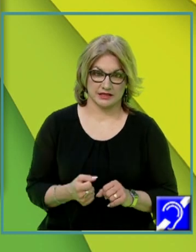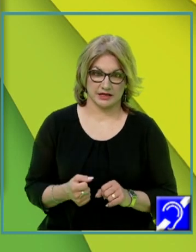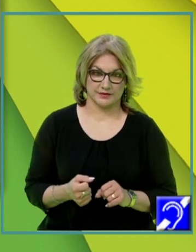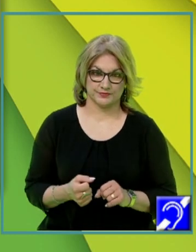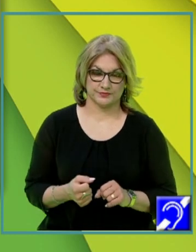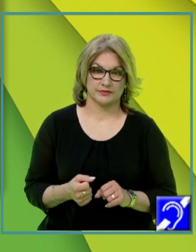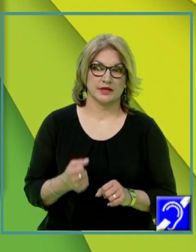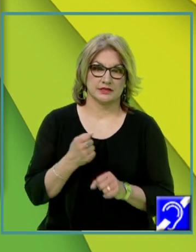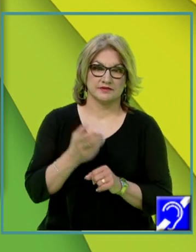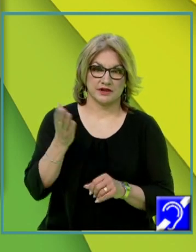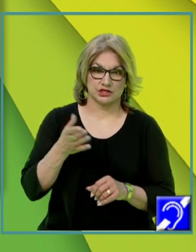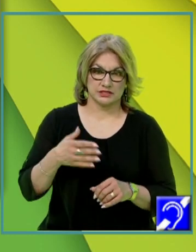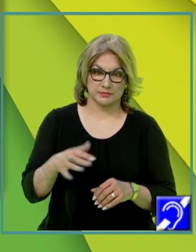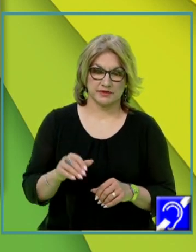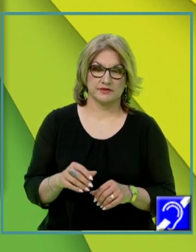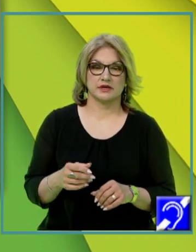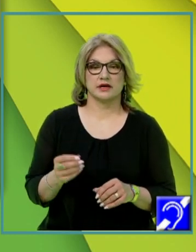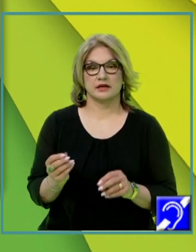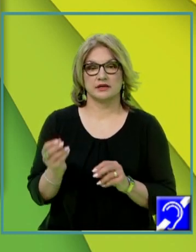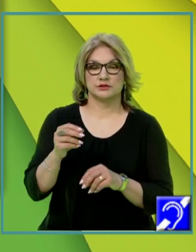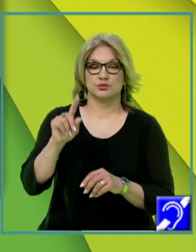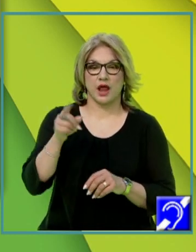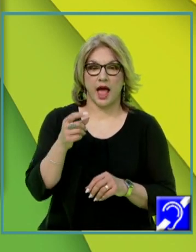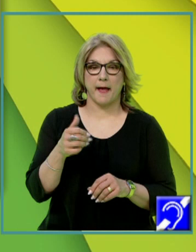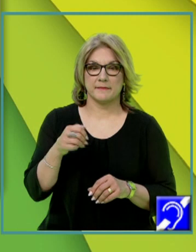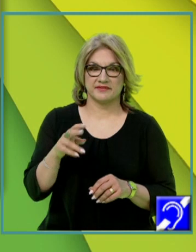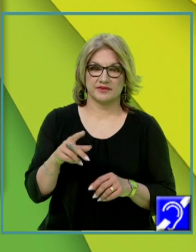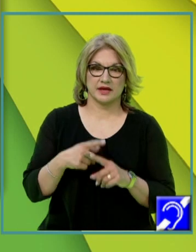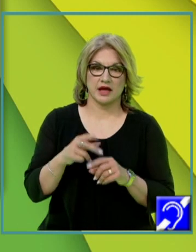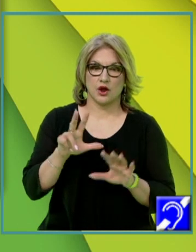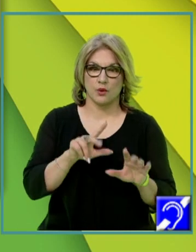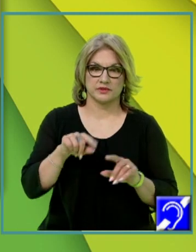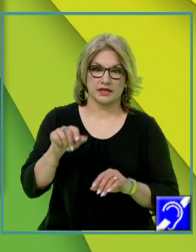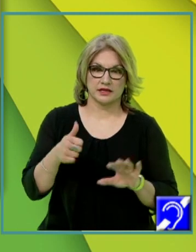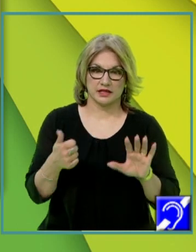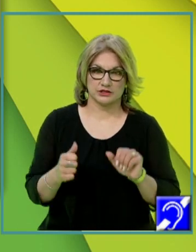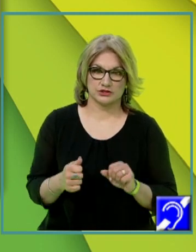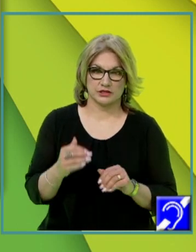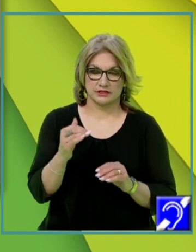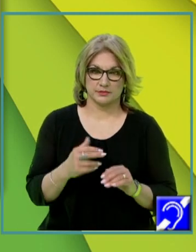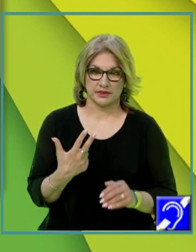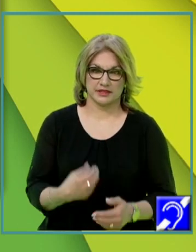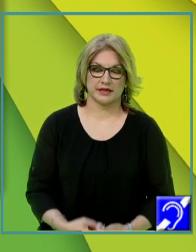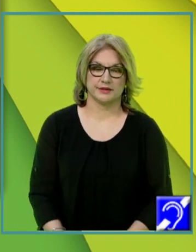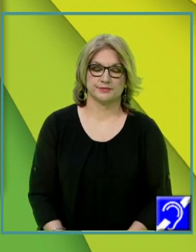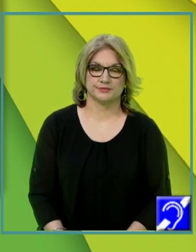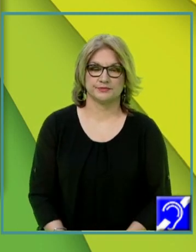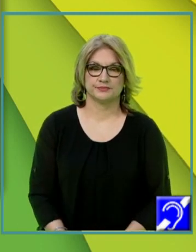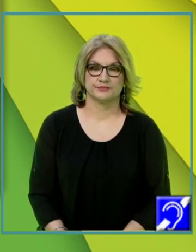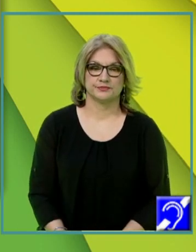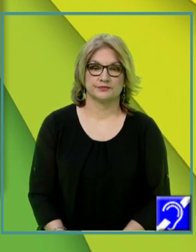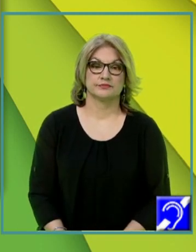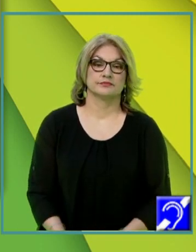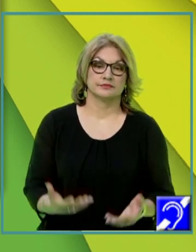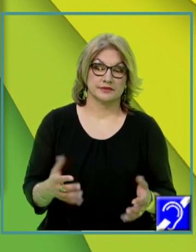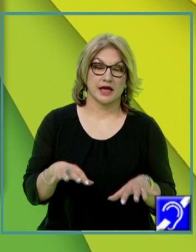se simplifică 4 și amplificăm cu radical din 3, ne dă 8 radical din 6, totul pe 3. Deci l